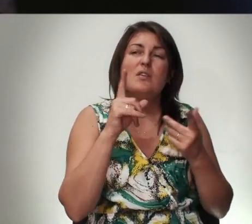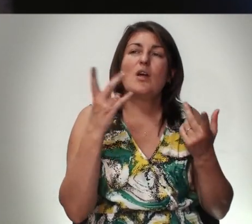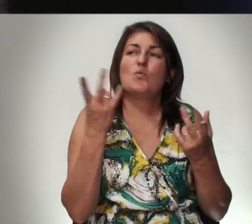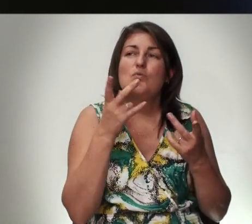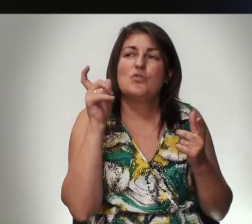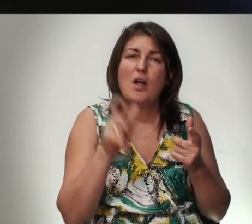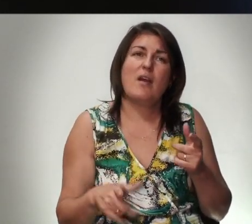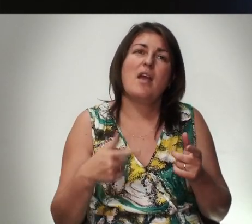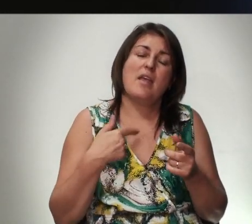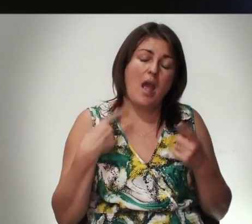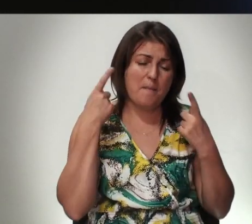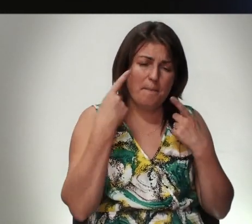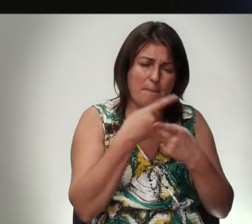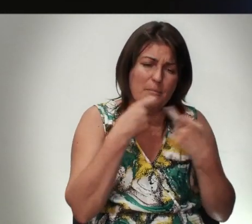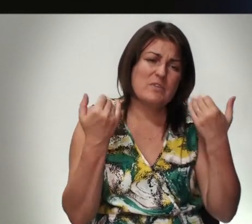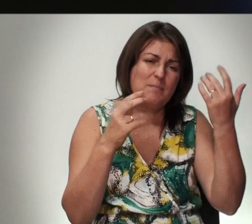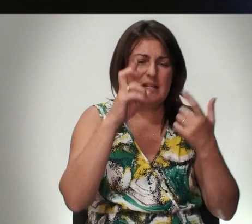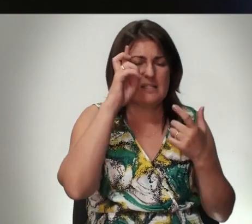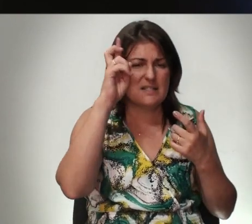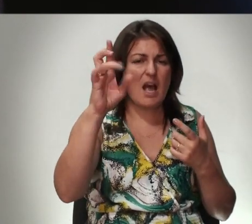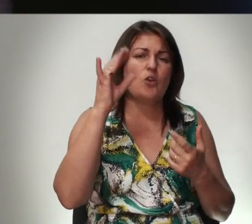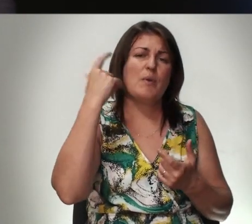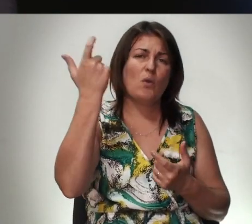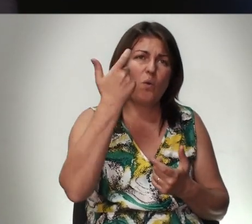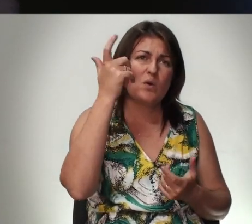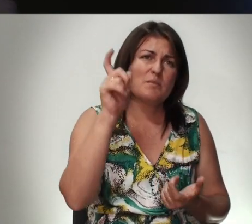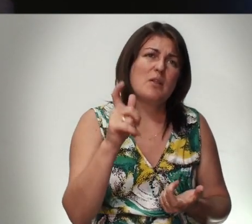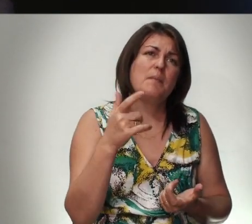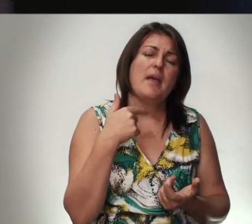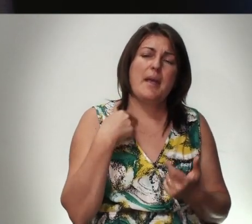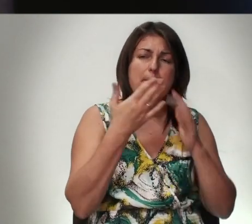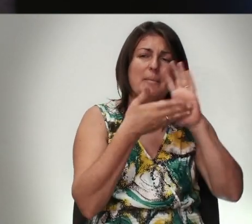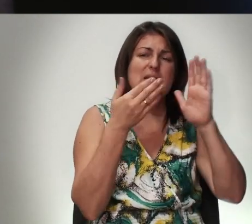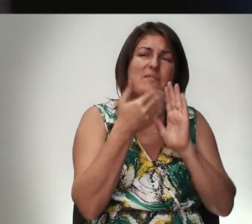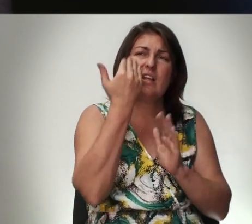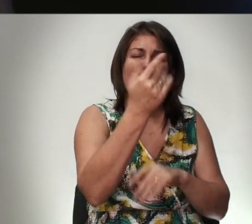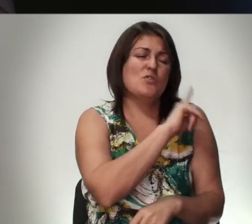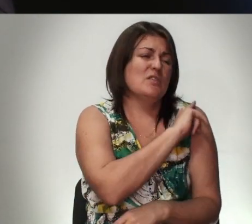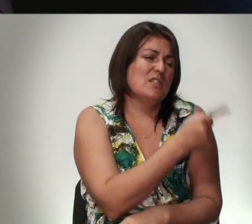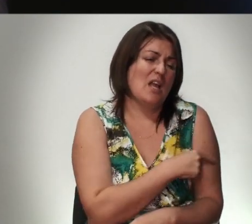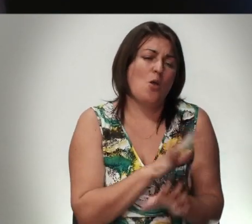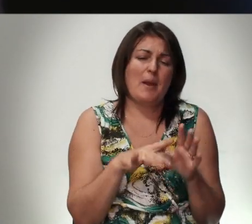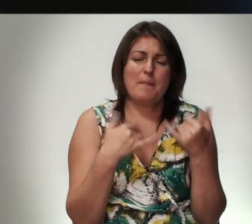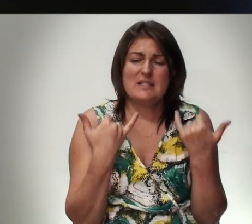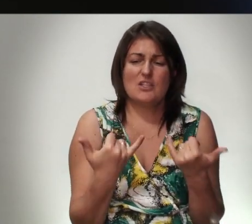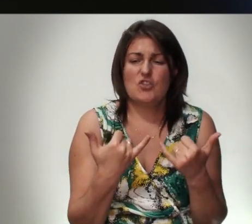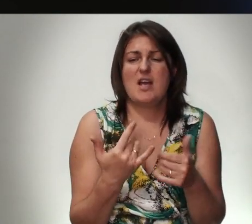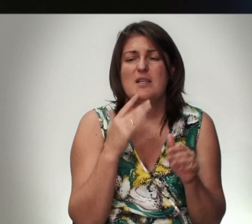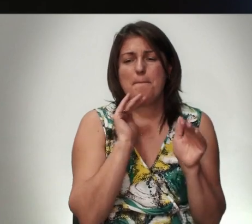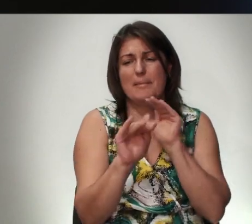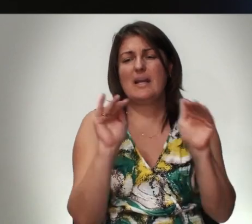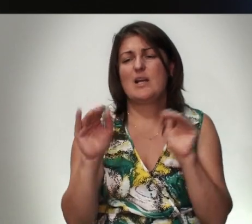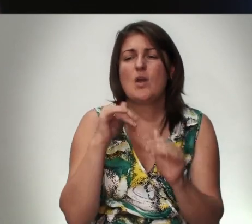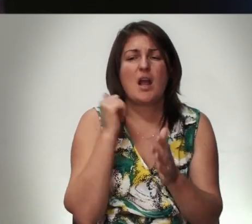Я Провозвышаю Тебя Царем И Господом И призываю Твою Силу Господь Прямо Сейчас Прикоснуться К